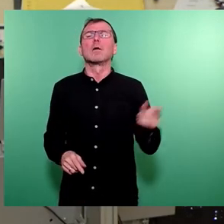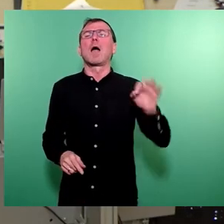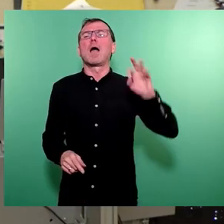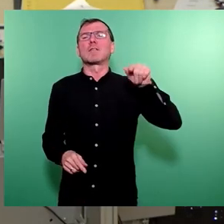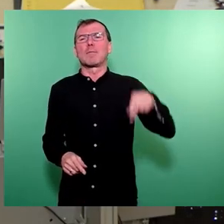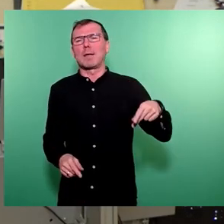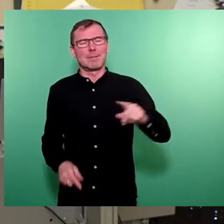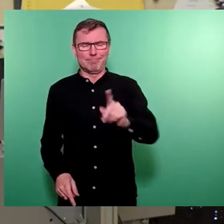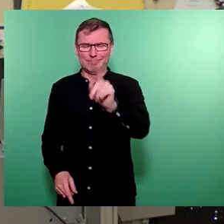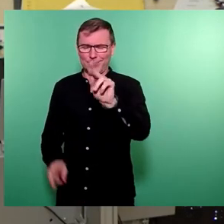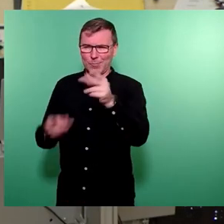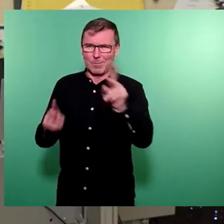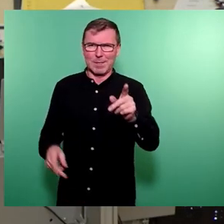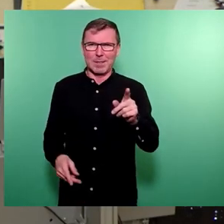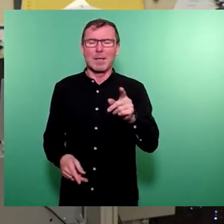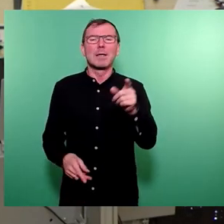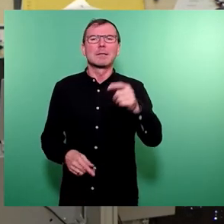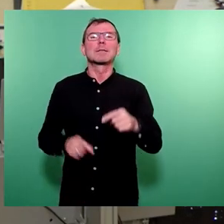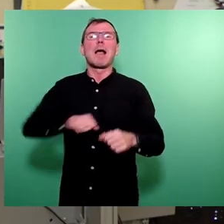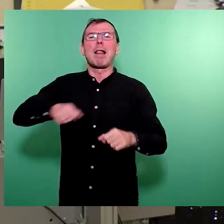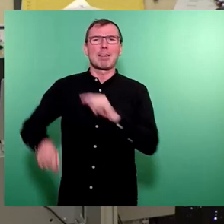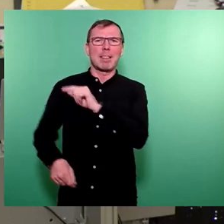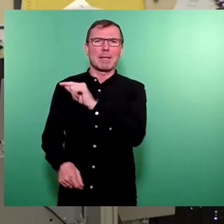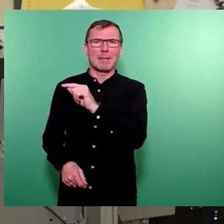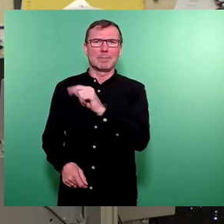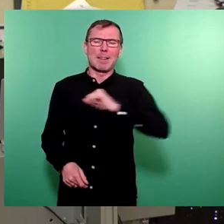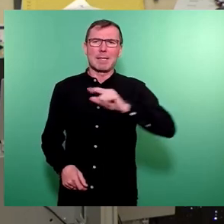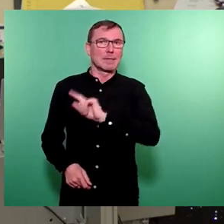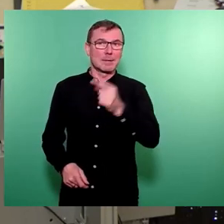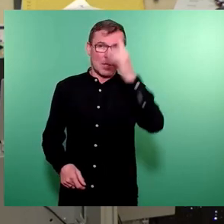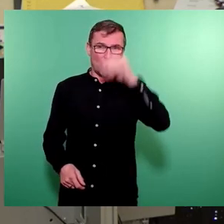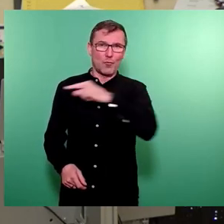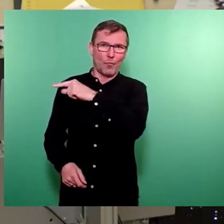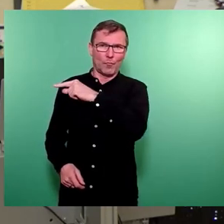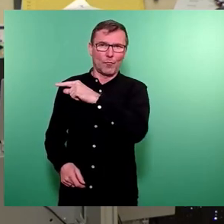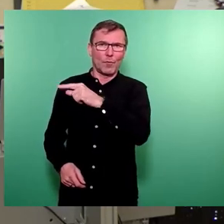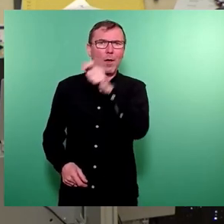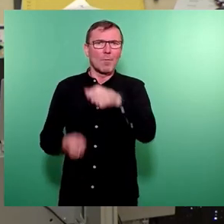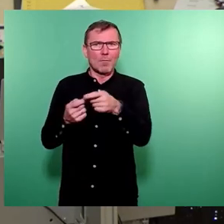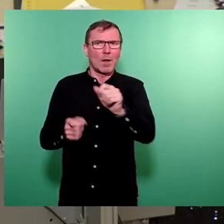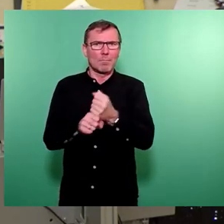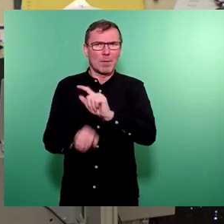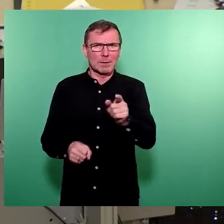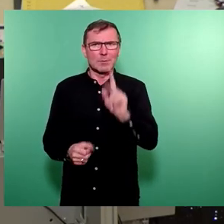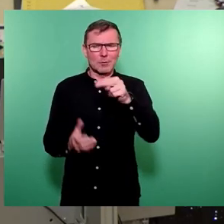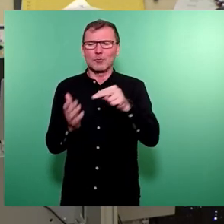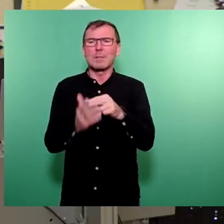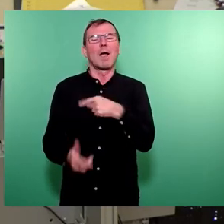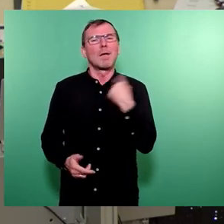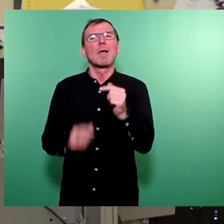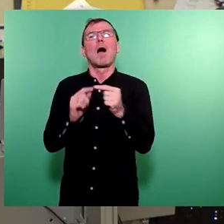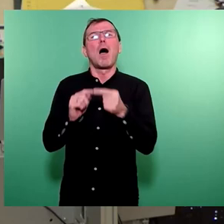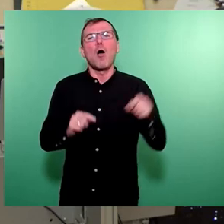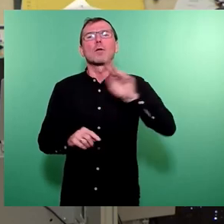nee, das stimmt so nicht. Das sind nämlich auch Verdienst der Linken, die sind nämlich nie auf den Kopf gefallen. Die wissen, das können sie nie an Bürger verkaufen. Und dann steht drin, wir erhöhen keine